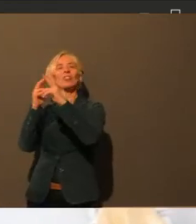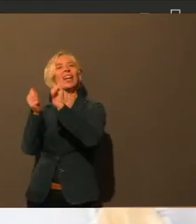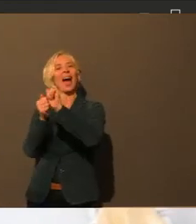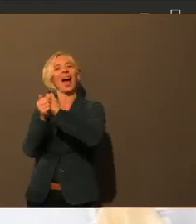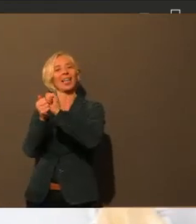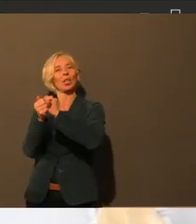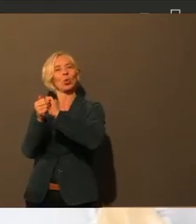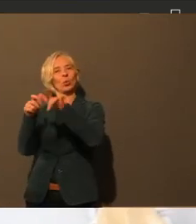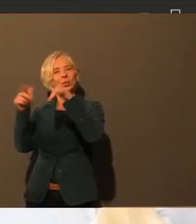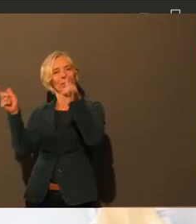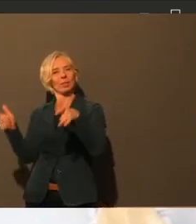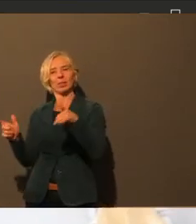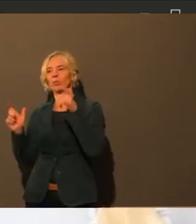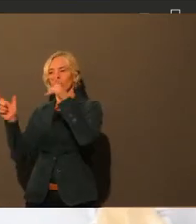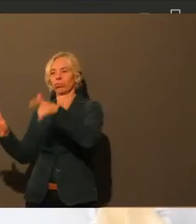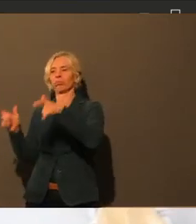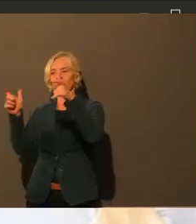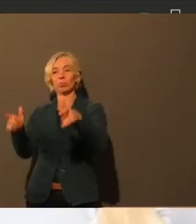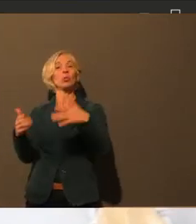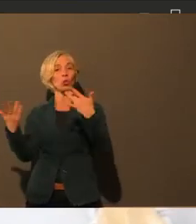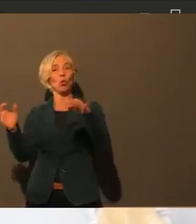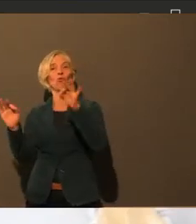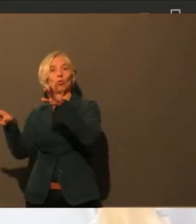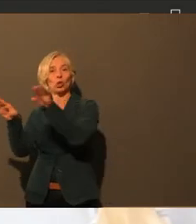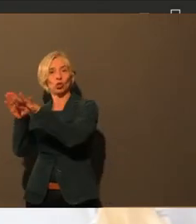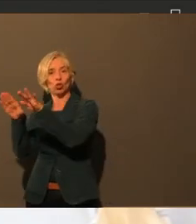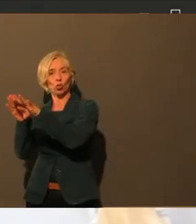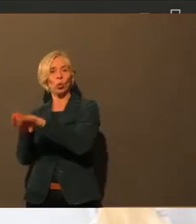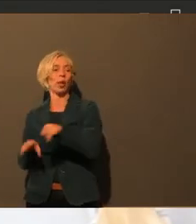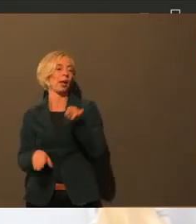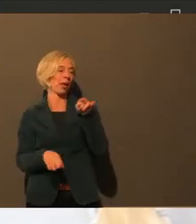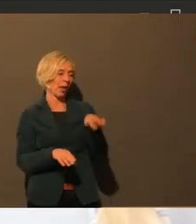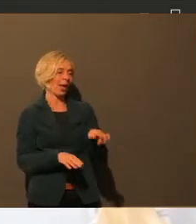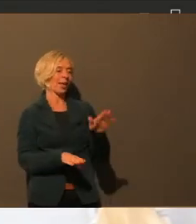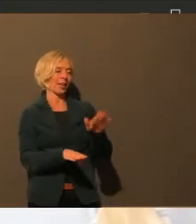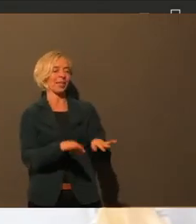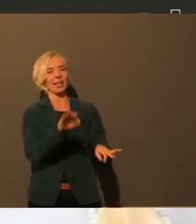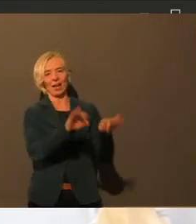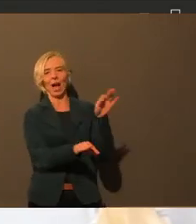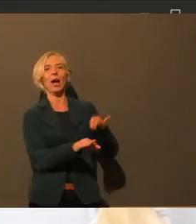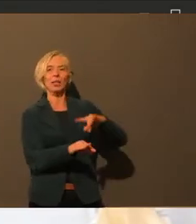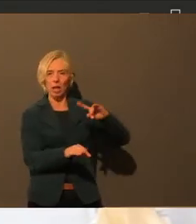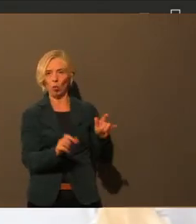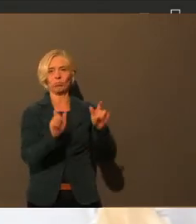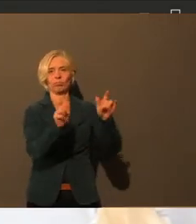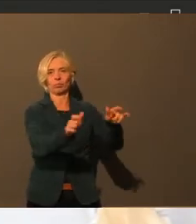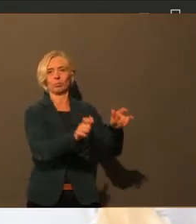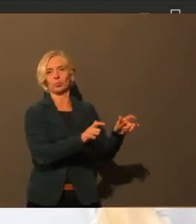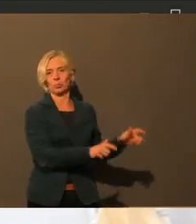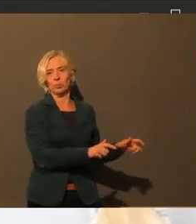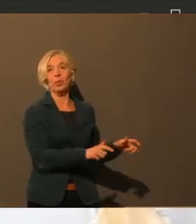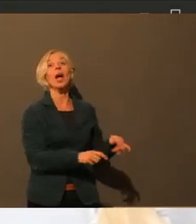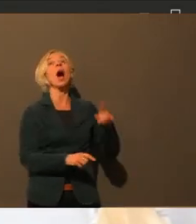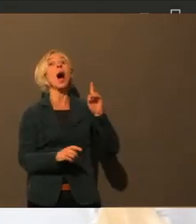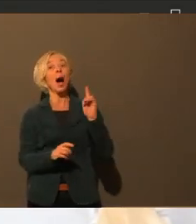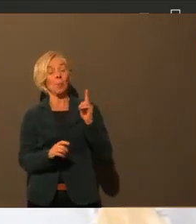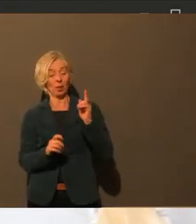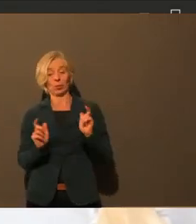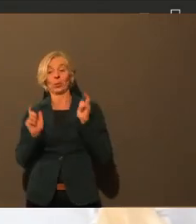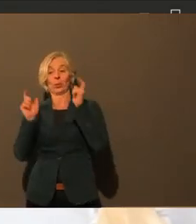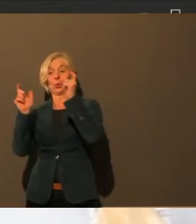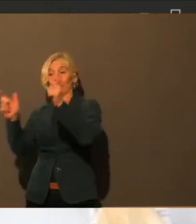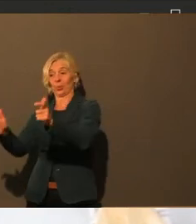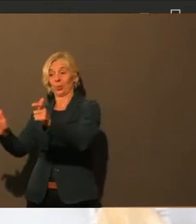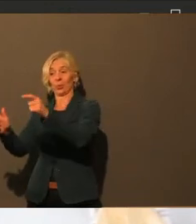aber auch analog für die Kitas. Vorgabe in dem Förderprogramm ist aber ganz klar, dass es Räume sind, wo sich